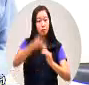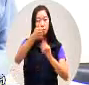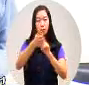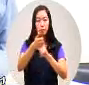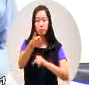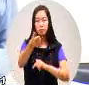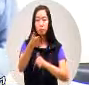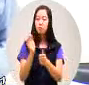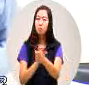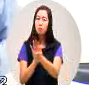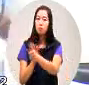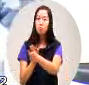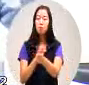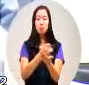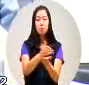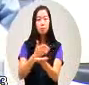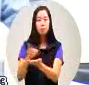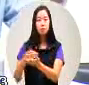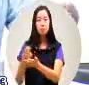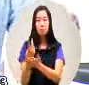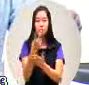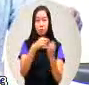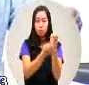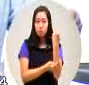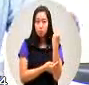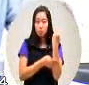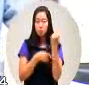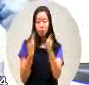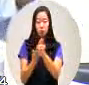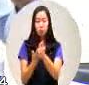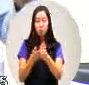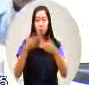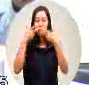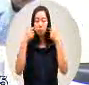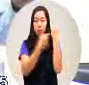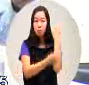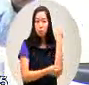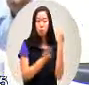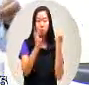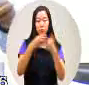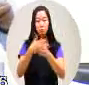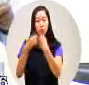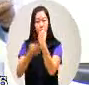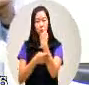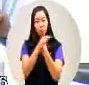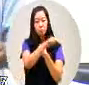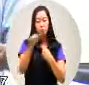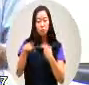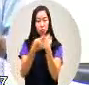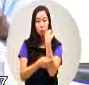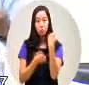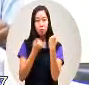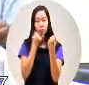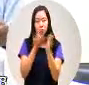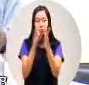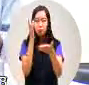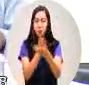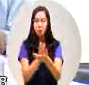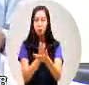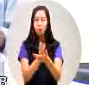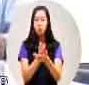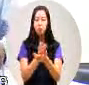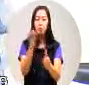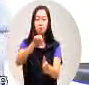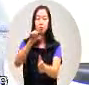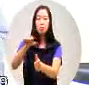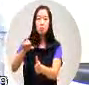来帮忙检掏这两个法令既然原住民基本法有水宝法是不是可以暂缓来执行全